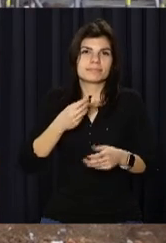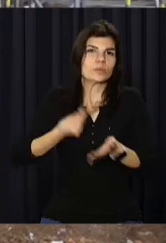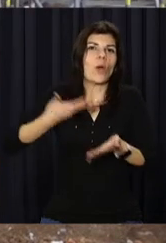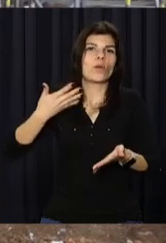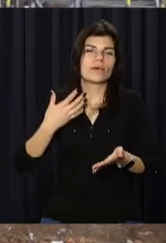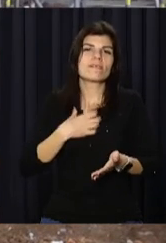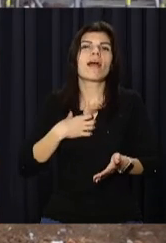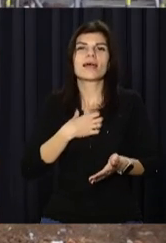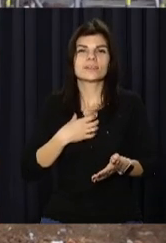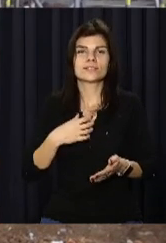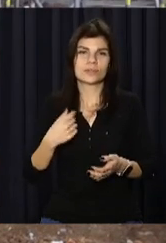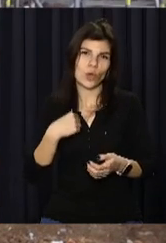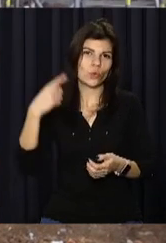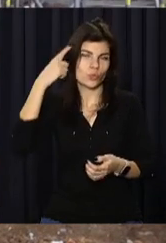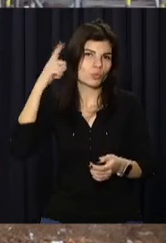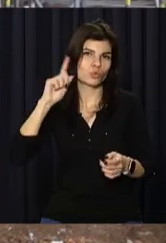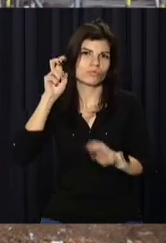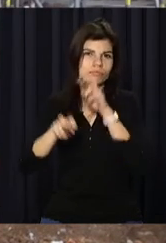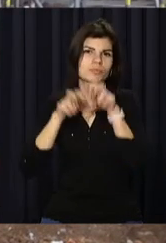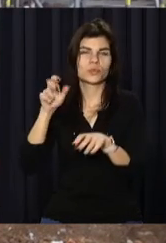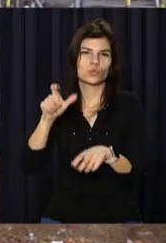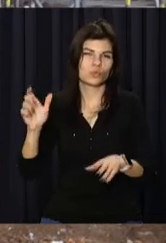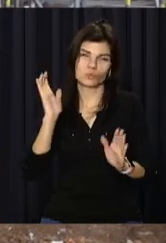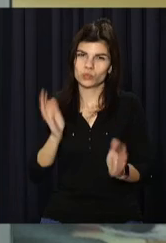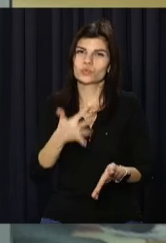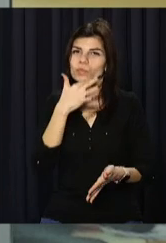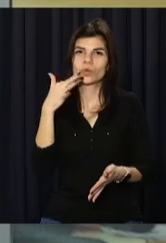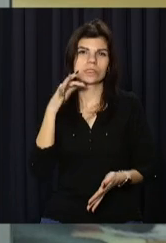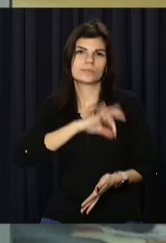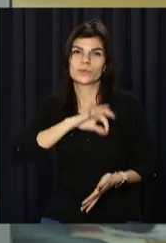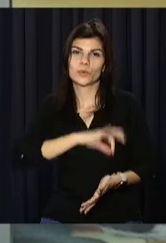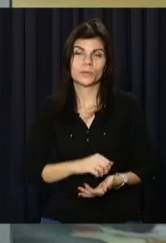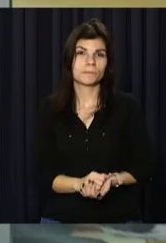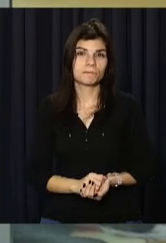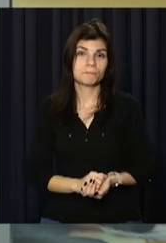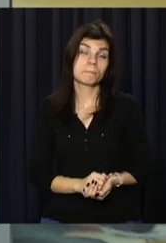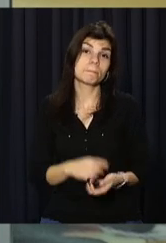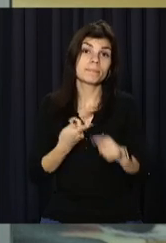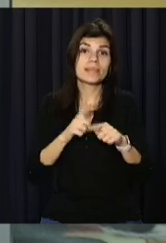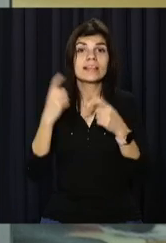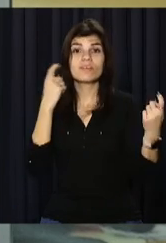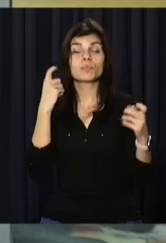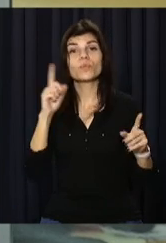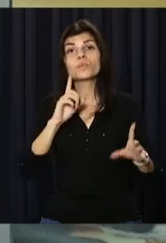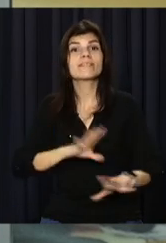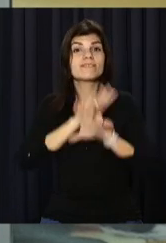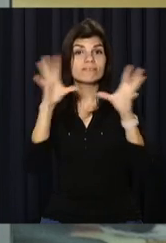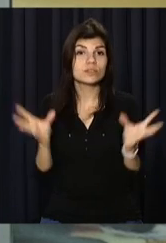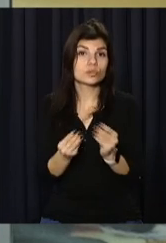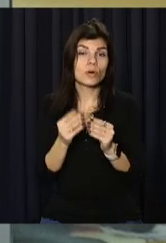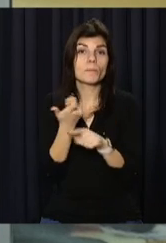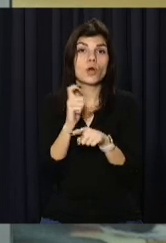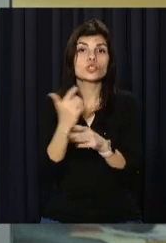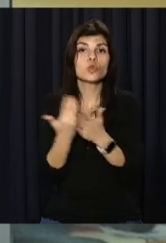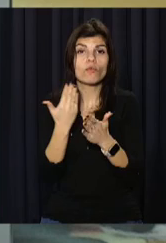запевнена користуватися великим попитом. І це була остання інформація на цю годину. Більше новин